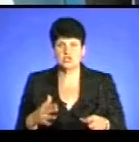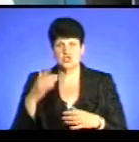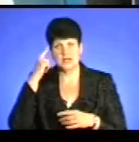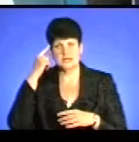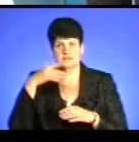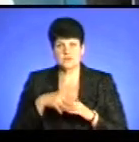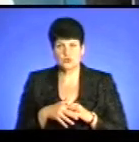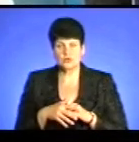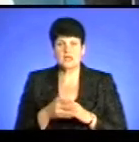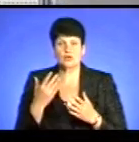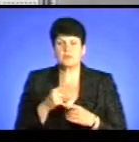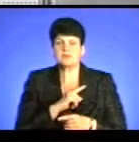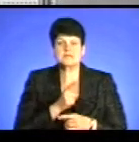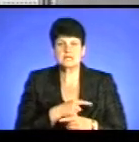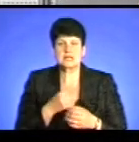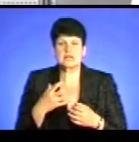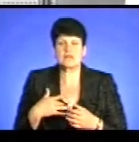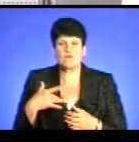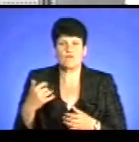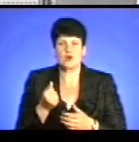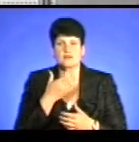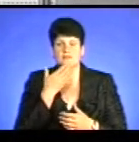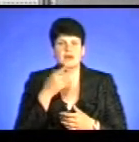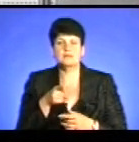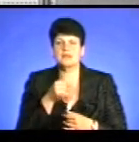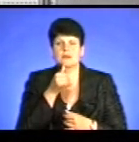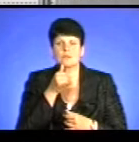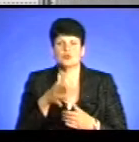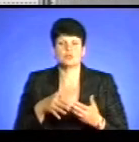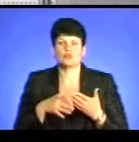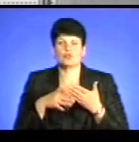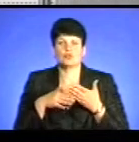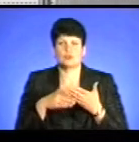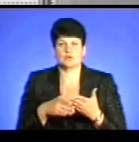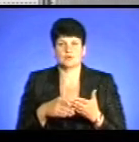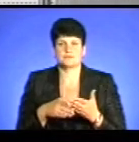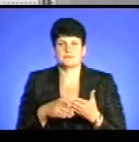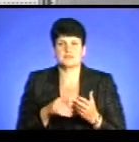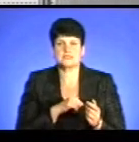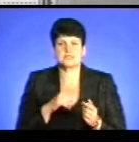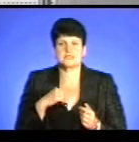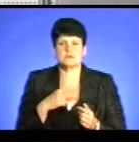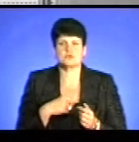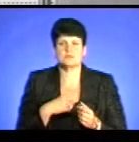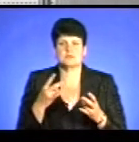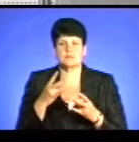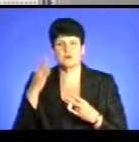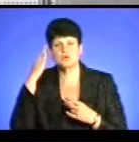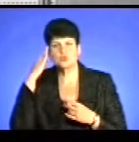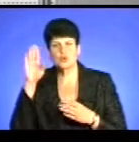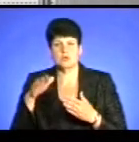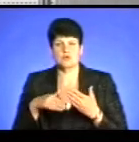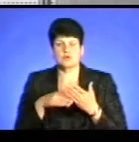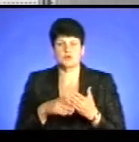яку б ми силу волі не мали, все одно ми не зможемо допомогти сам собі. Треба тільки стороння допомога, щоб